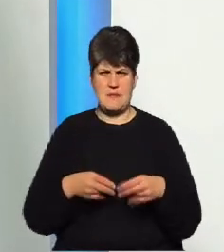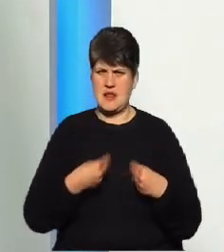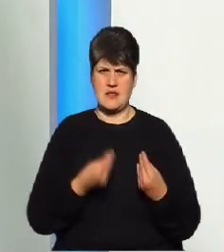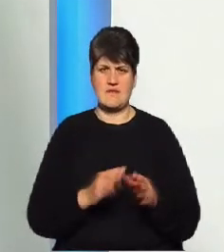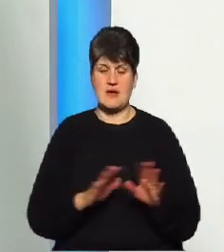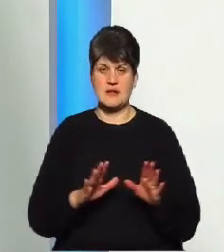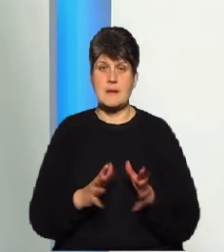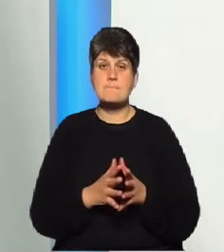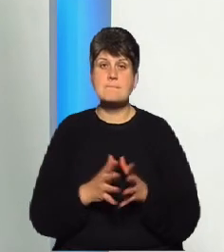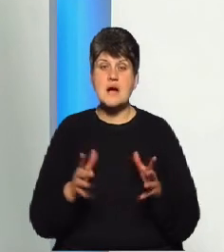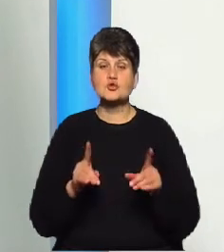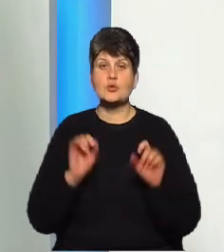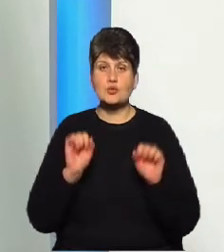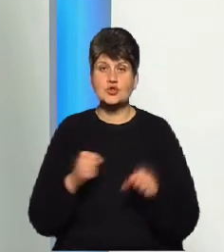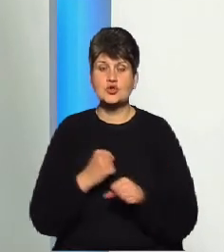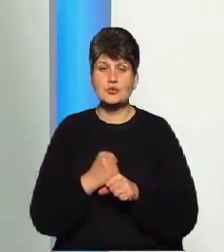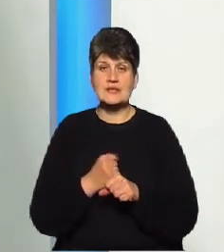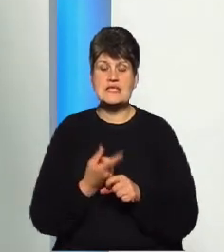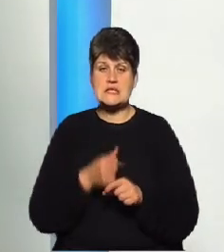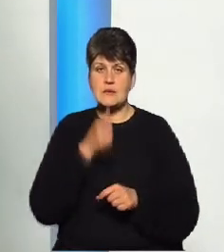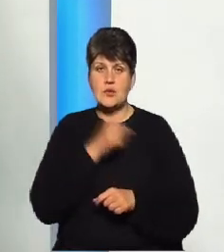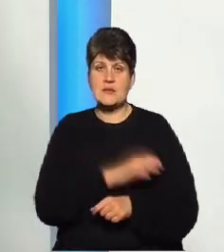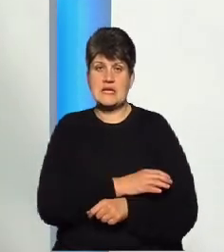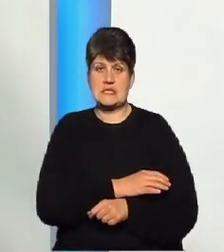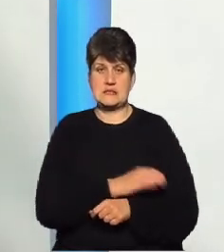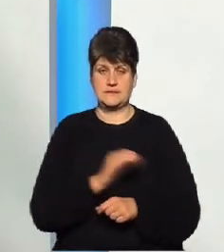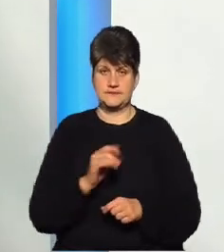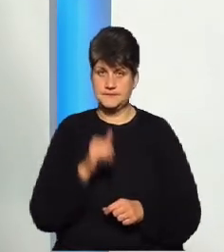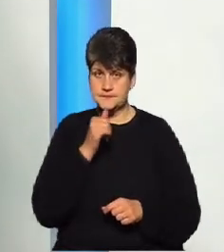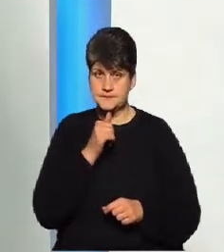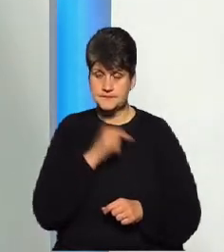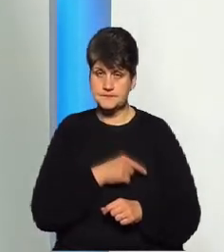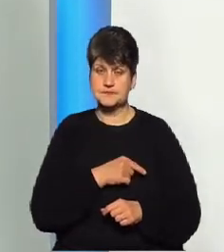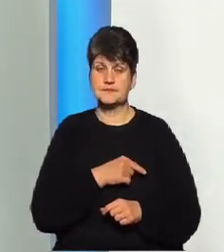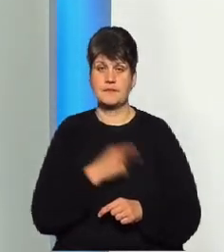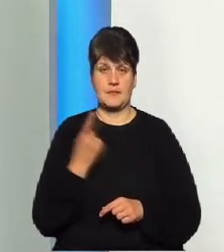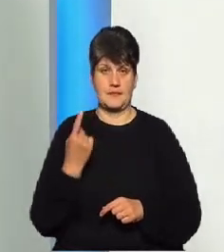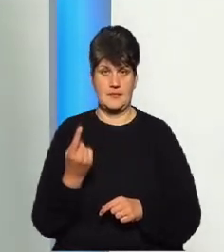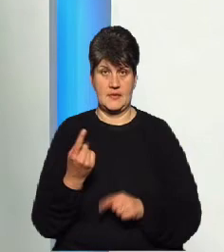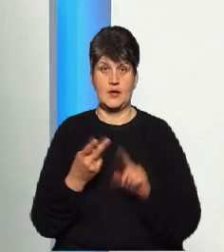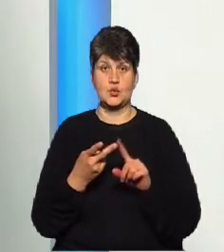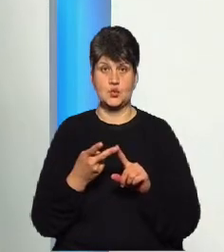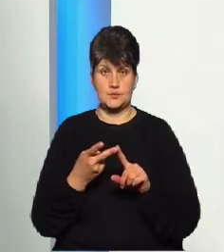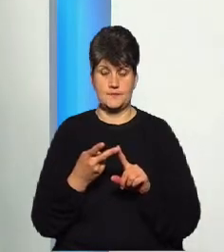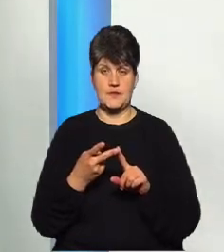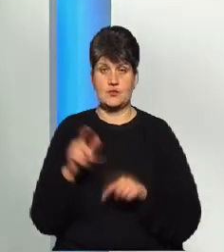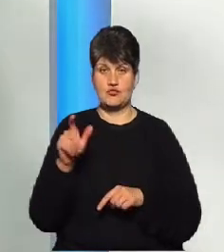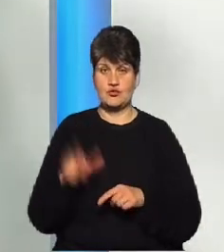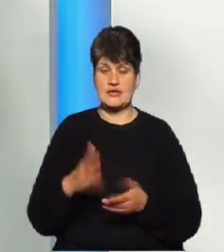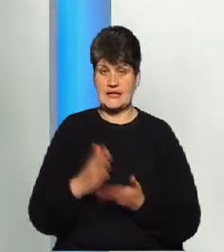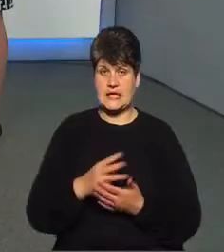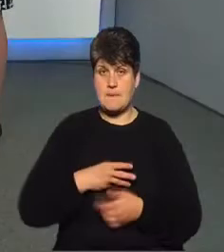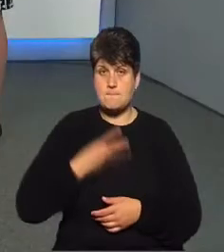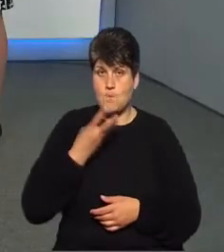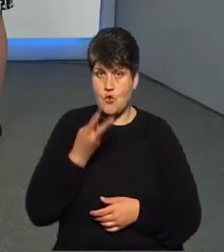можна зробити, це поміряти, виміряти артеріальний тиск. Це раз. По-друге, якщо у пацієнта є блювота, то треба повернути його